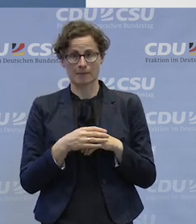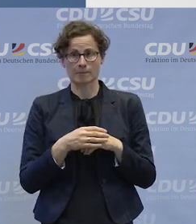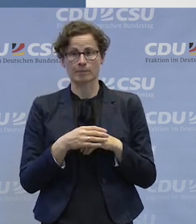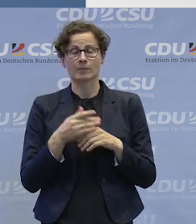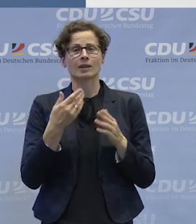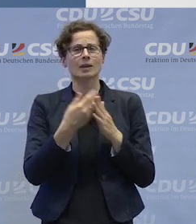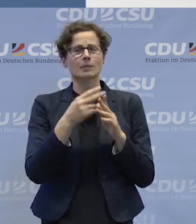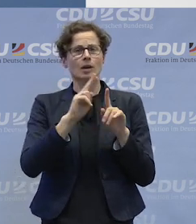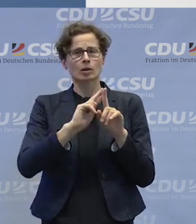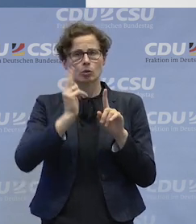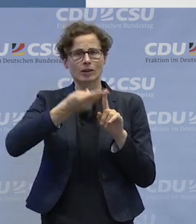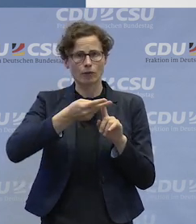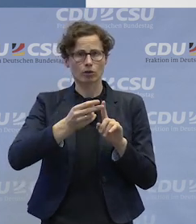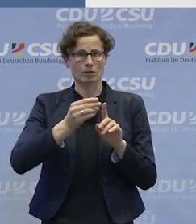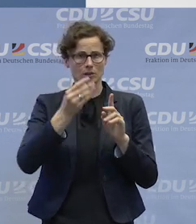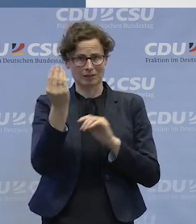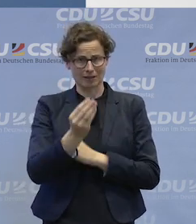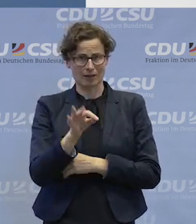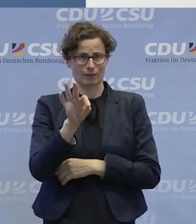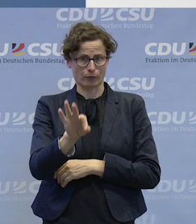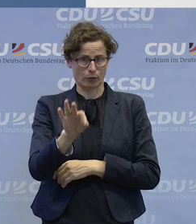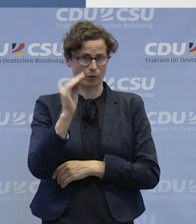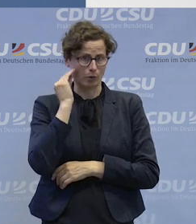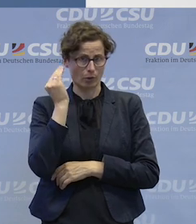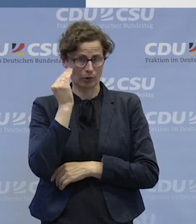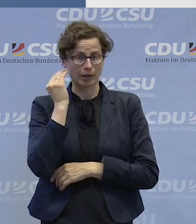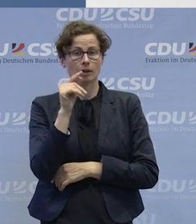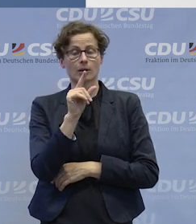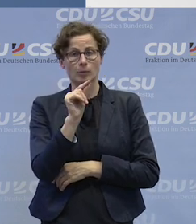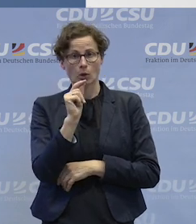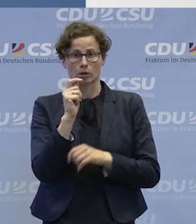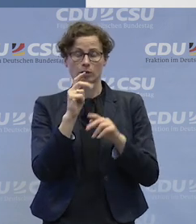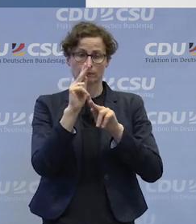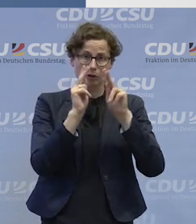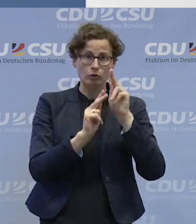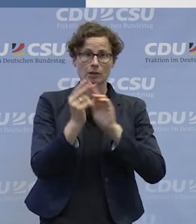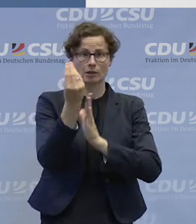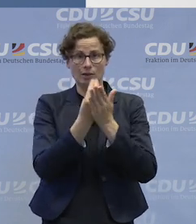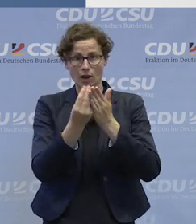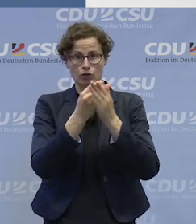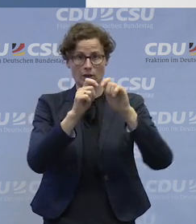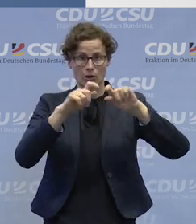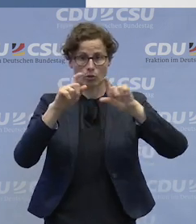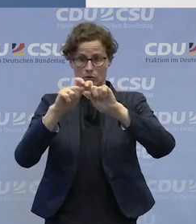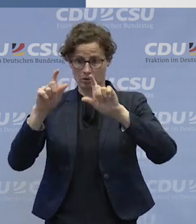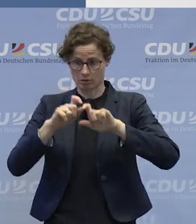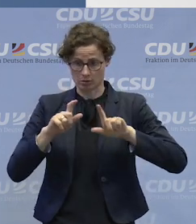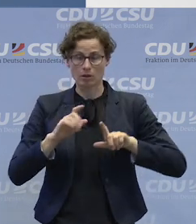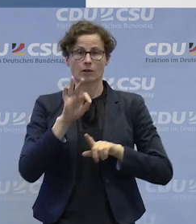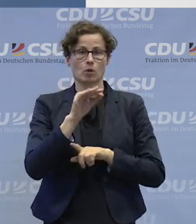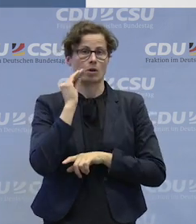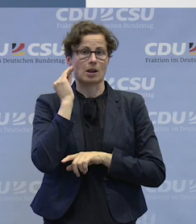Universal Design for Learning. Hier geht es darum, möglichst vielfältige Darstellungsweisen zu entwickeln für Lerninhalte,